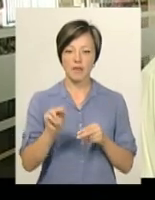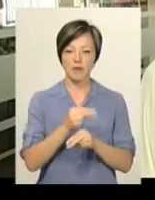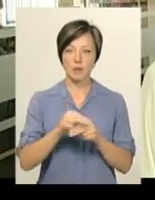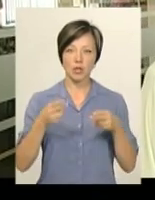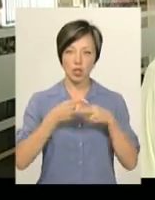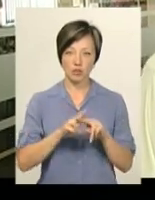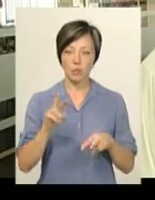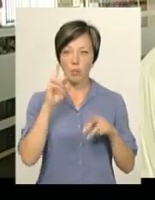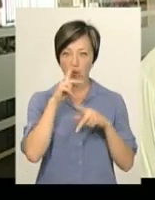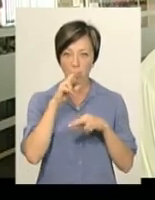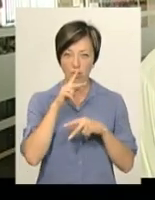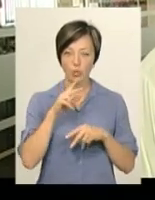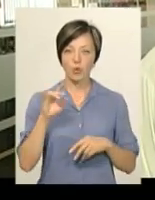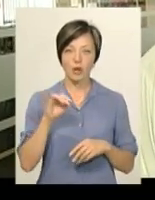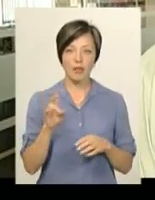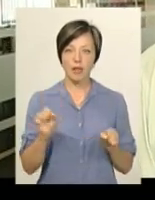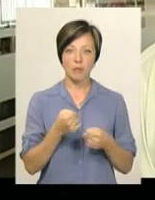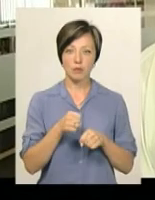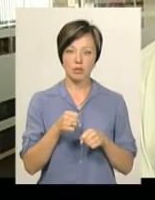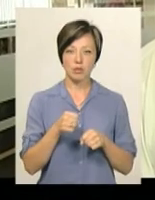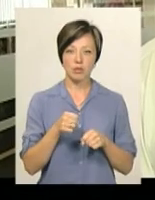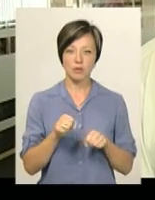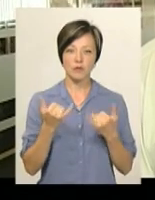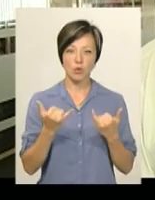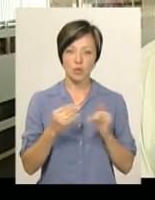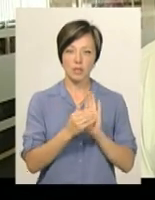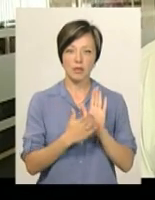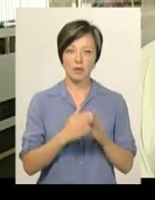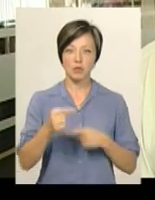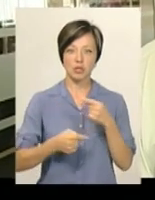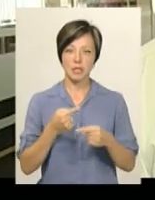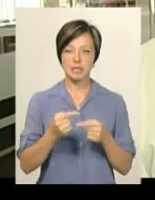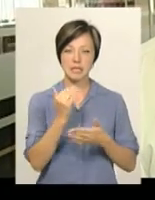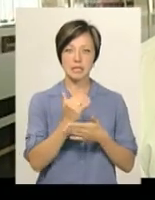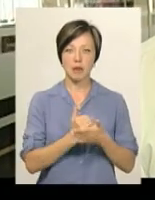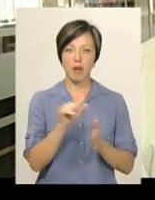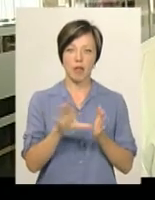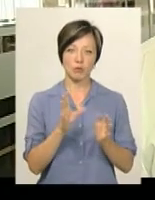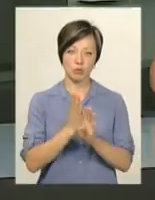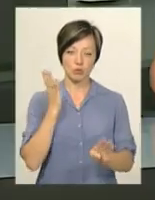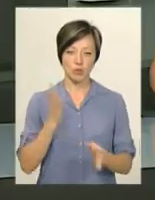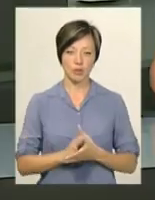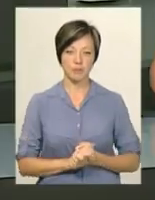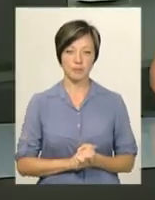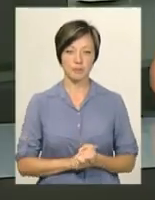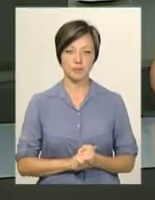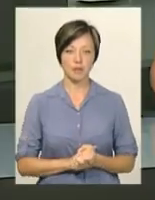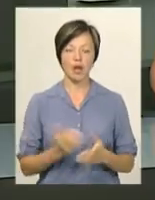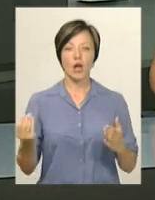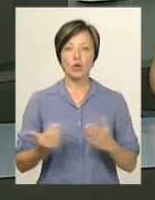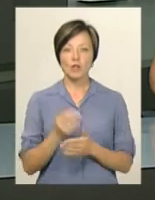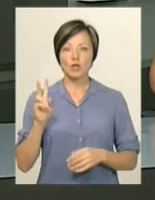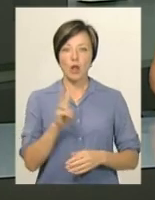технічну помилку неможливості сьогодні запису через систему електронної черги. Новий